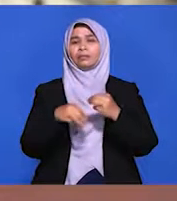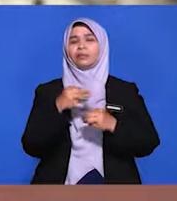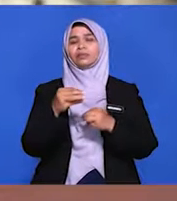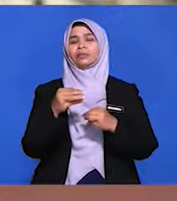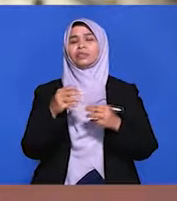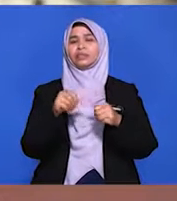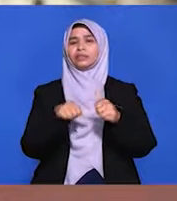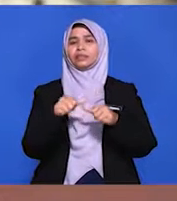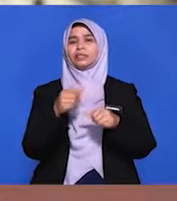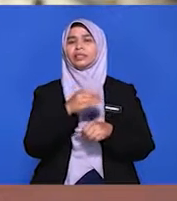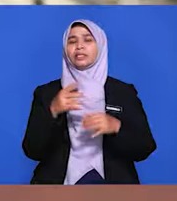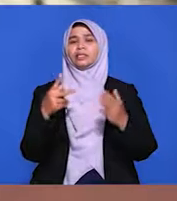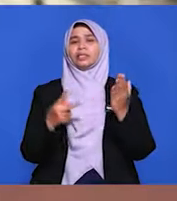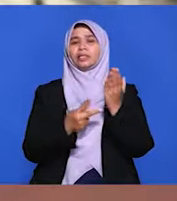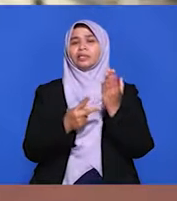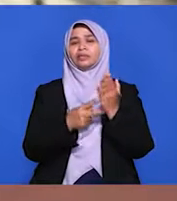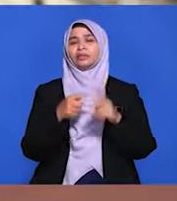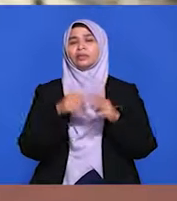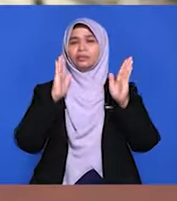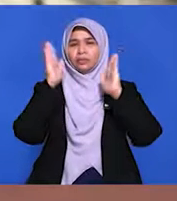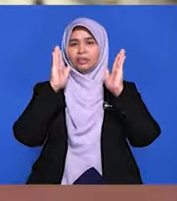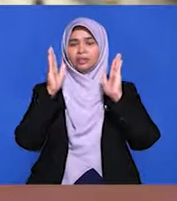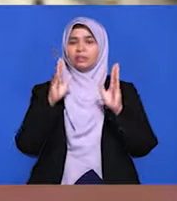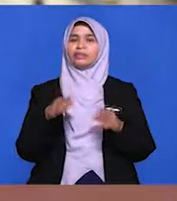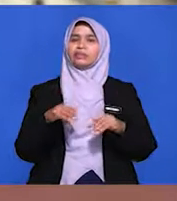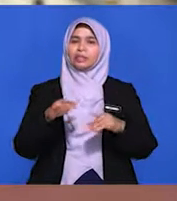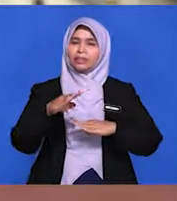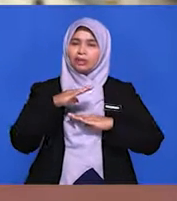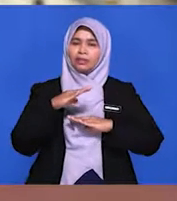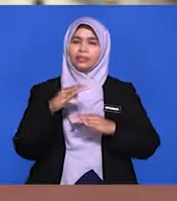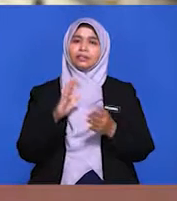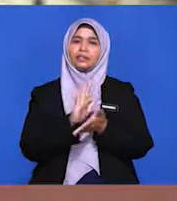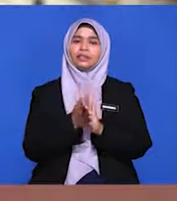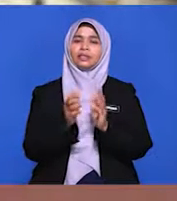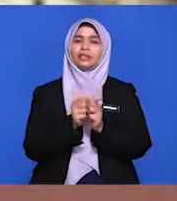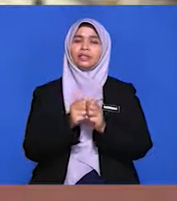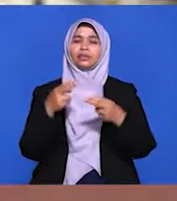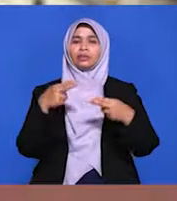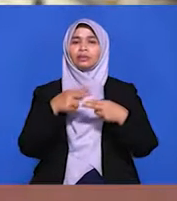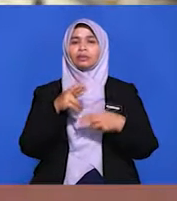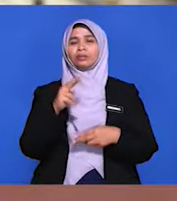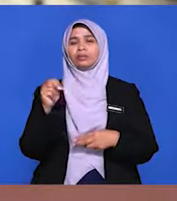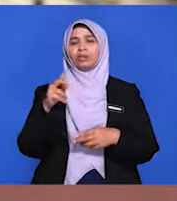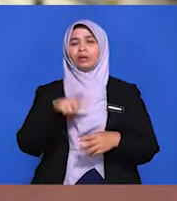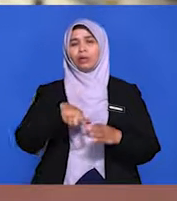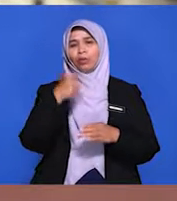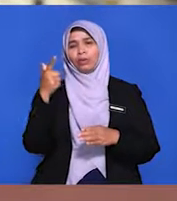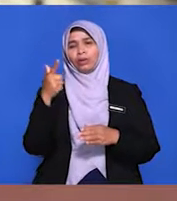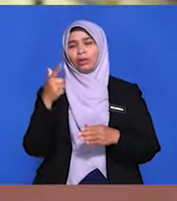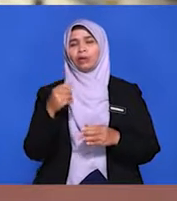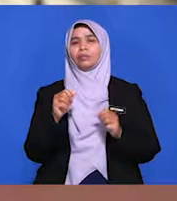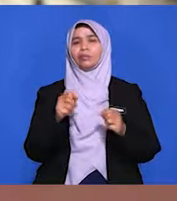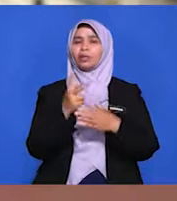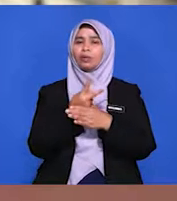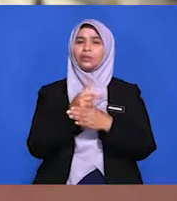Malaysia masih terbatas. Jadi dengan mengadakan hubungan luar, perkongsian atau pemindahan teknologi